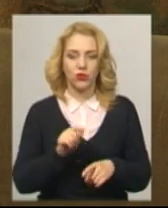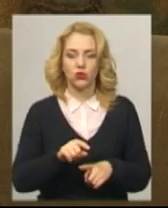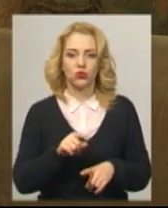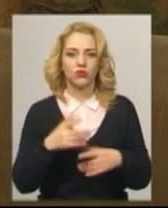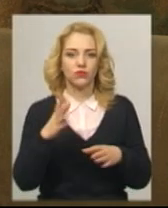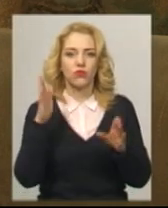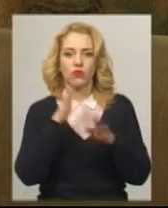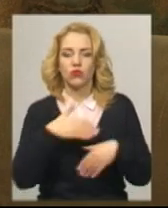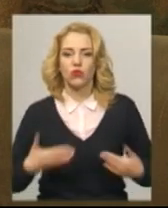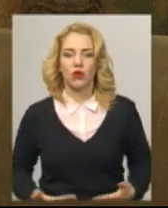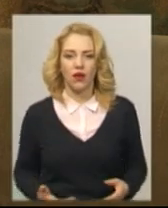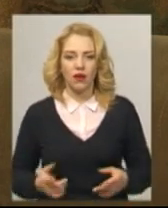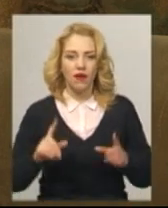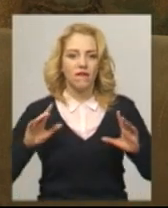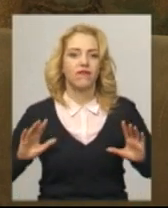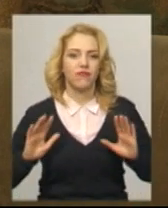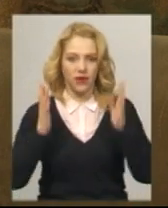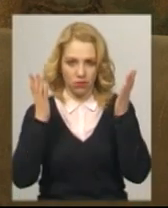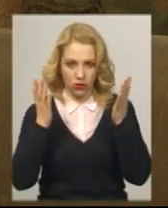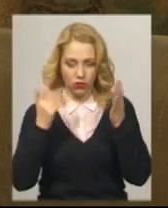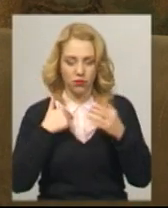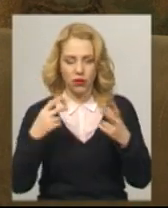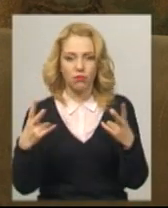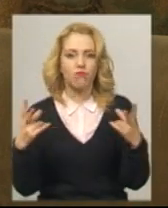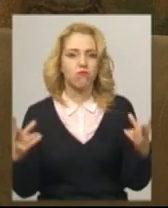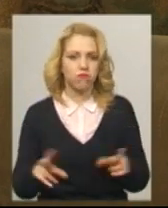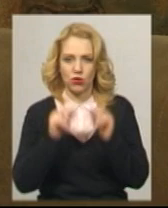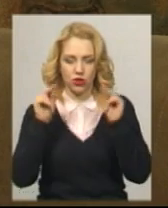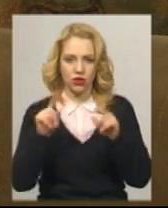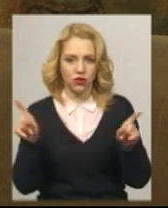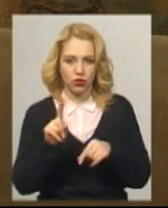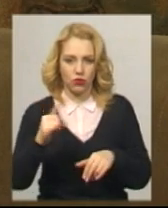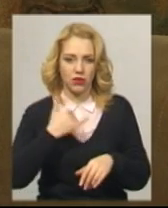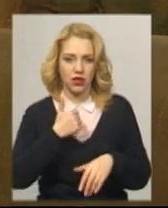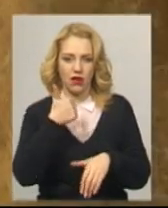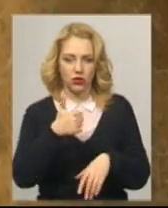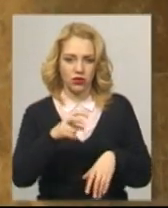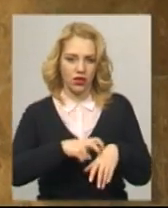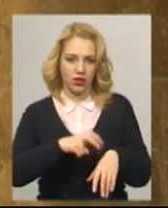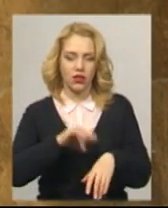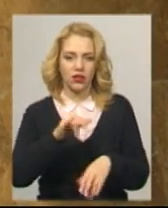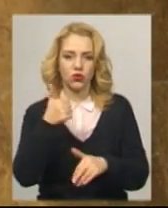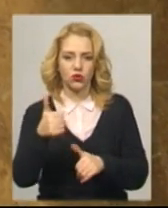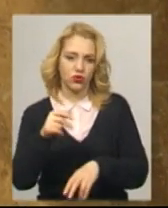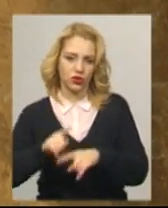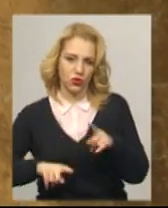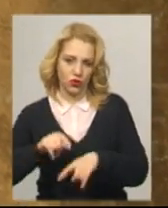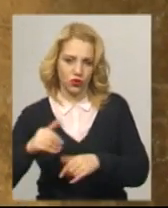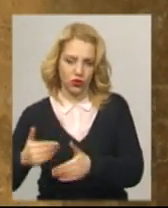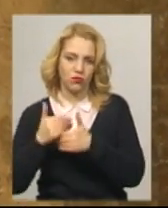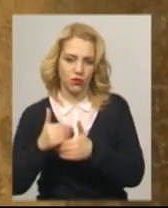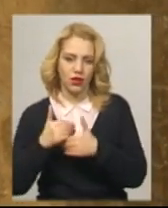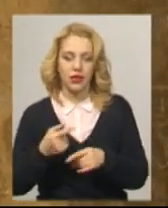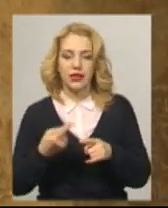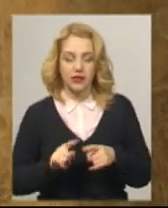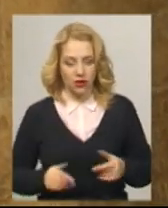Мені дуже пощастило, що мені такі і лікарі попалися, і всі родичі мої мені допомагали. Це пережити, так, дуже важко.